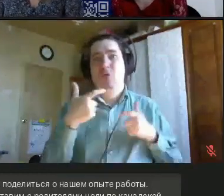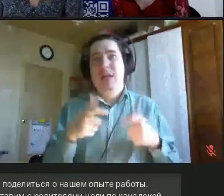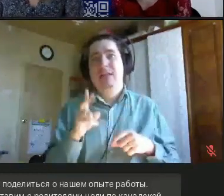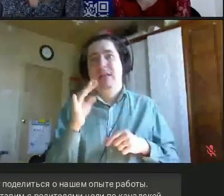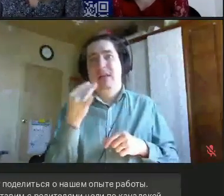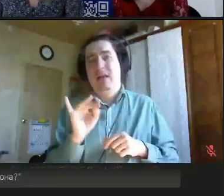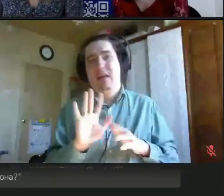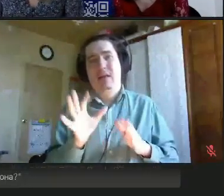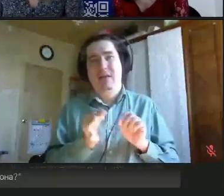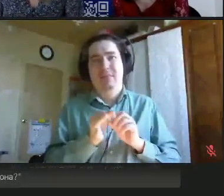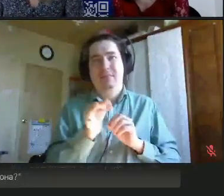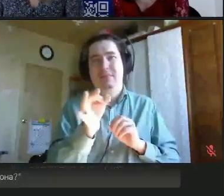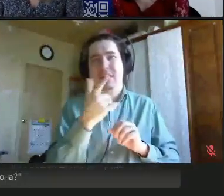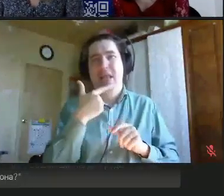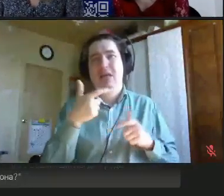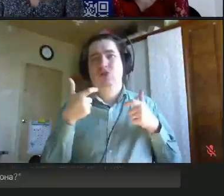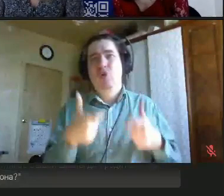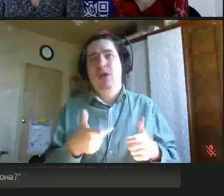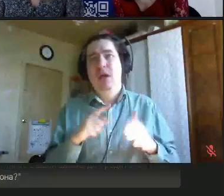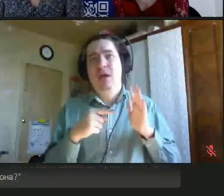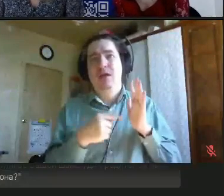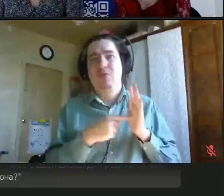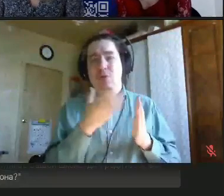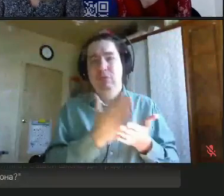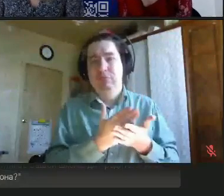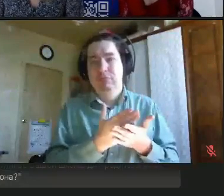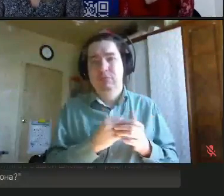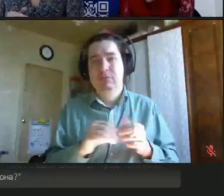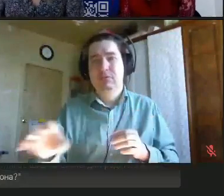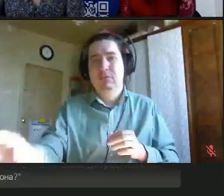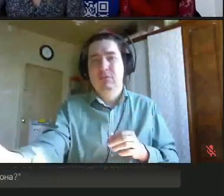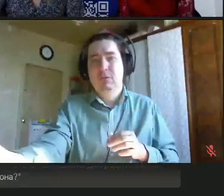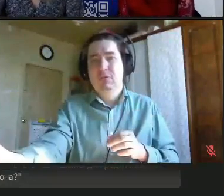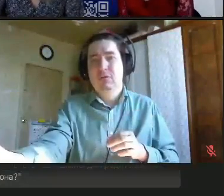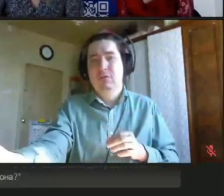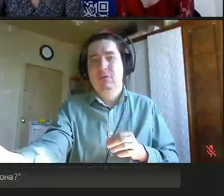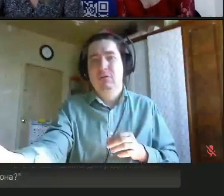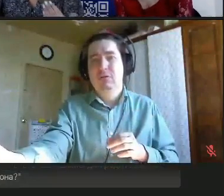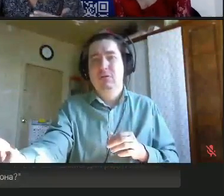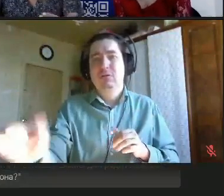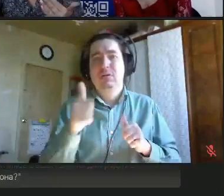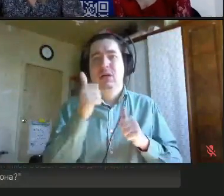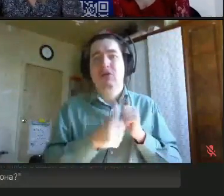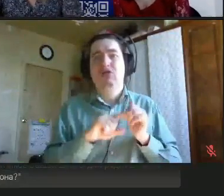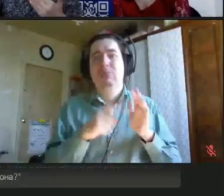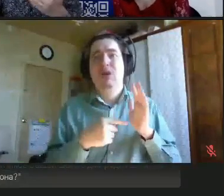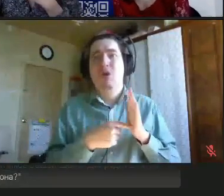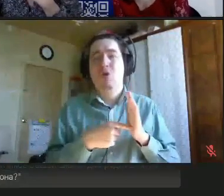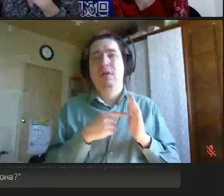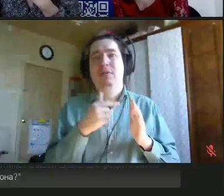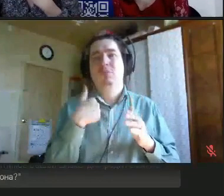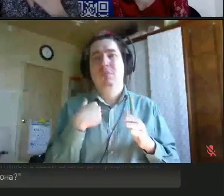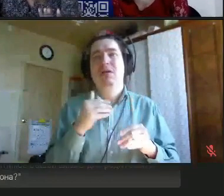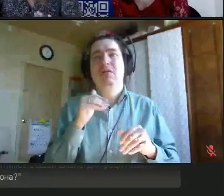пинайте меня. Вот. Так мы постоянно выкладываем анонсы. Школа растет, и с каждым годом мы делаем, ну, добавляем новые города,